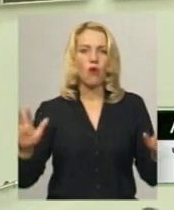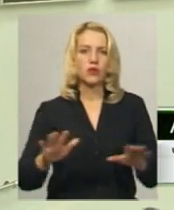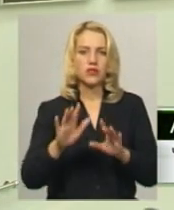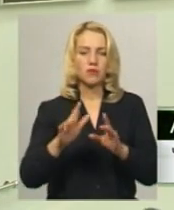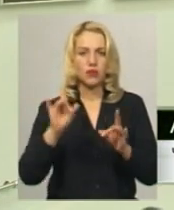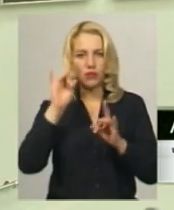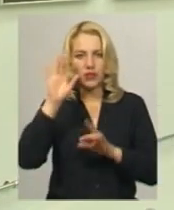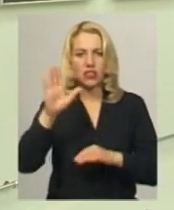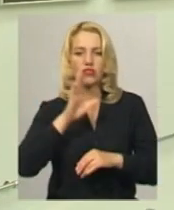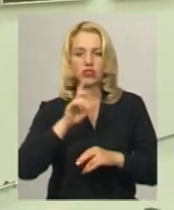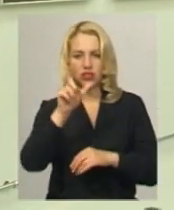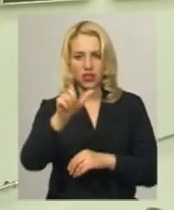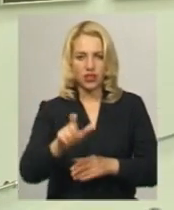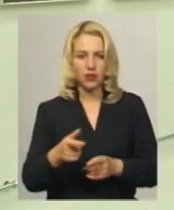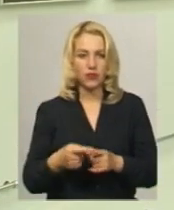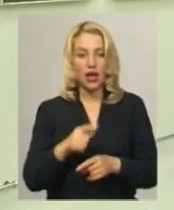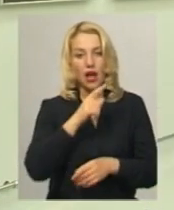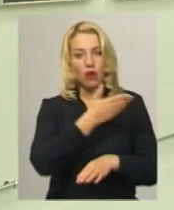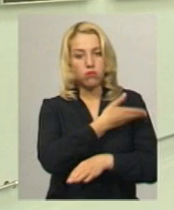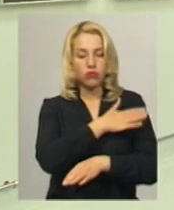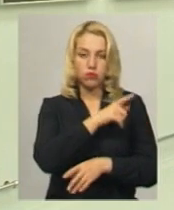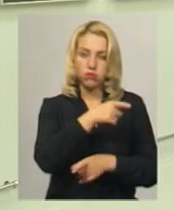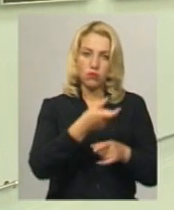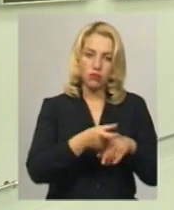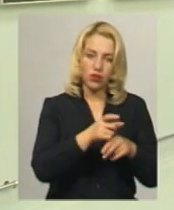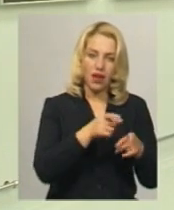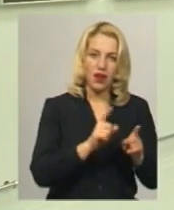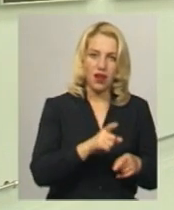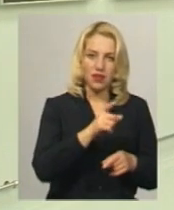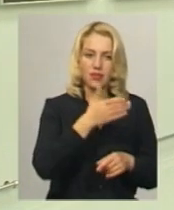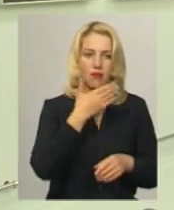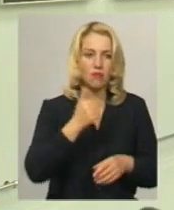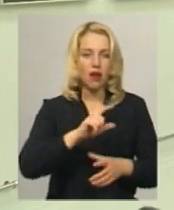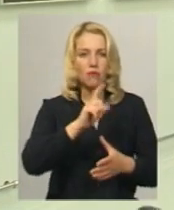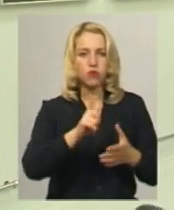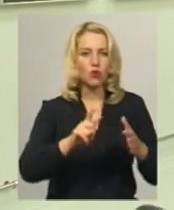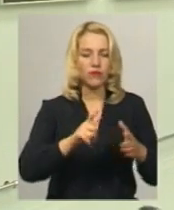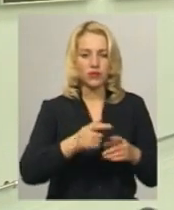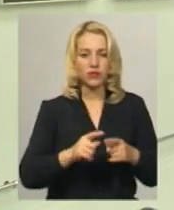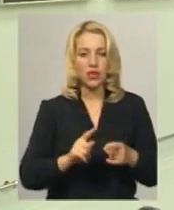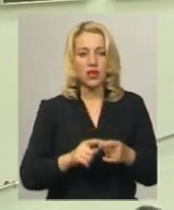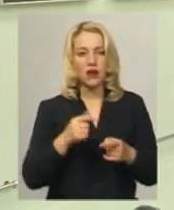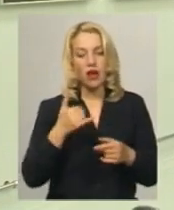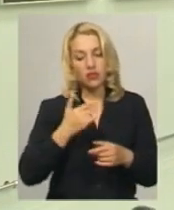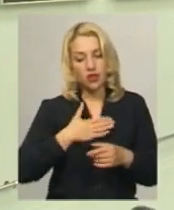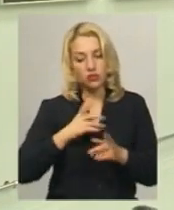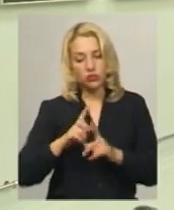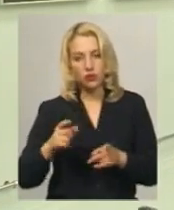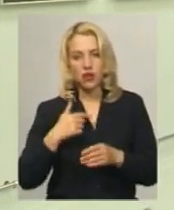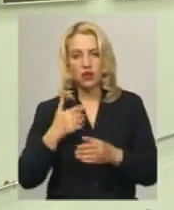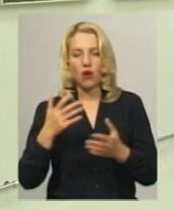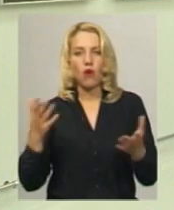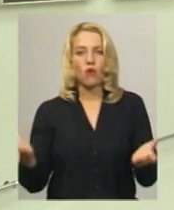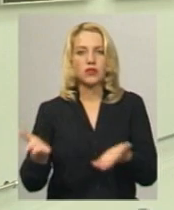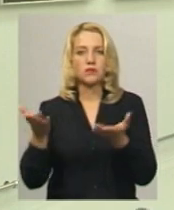Польщі я знайомий з фотохудожником. Там більш реалістичні фотографії. Вони не настільки поетично оспівані. Ось особливість наших майстрів – оспівування